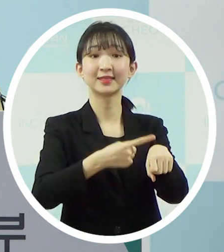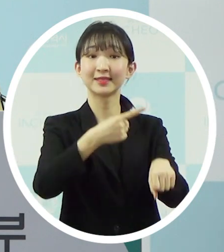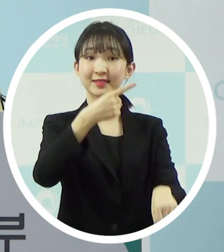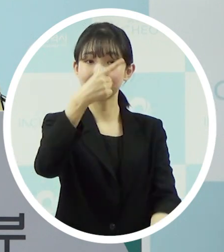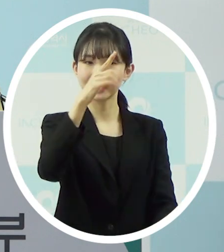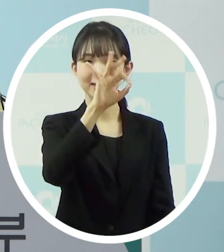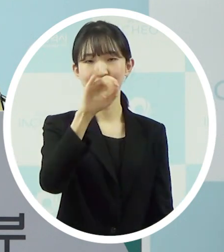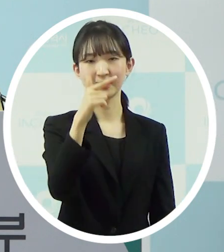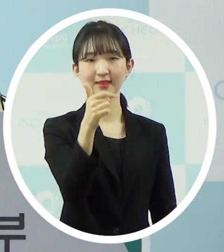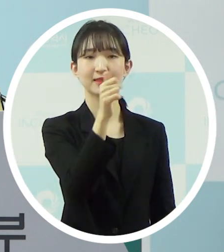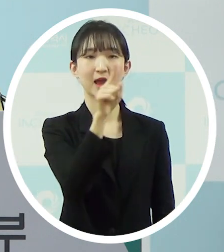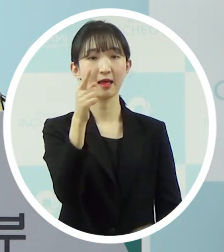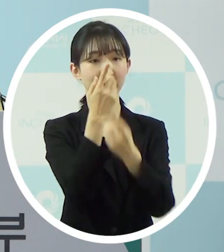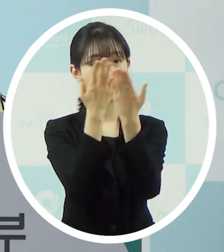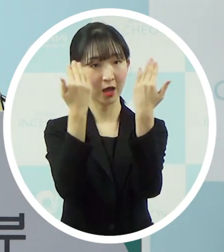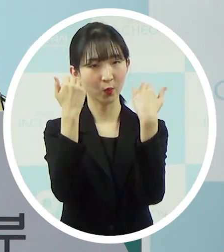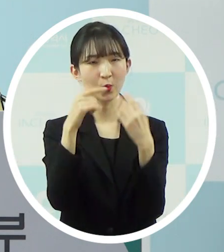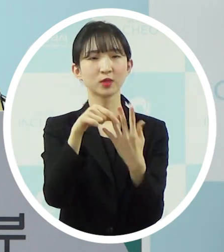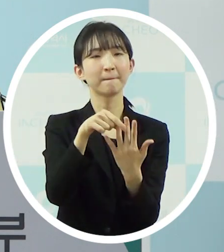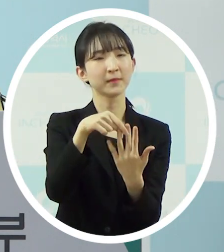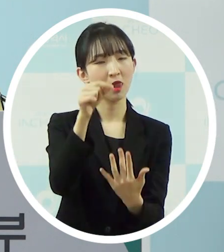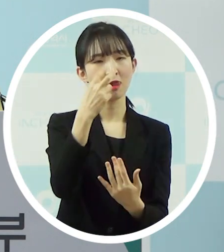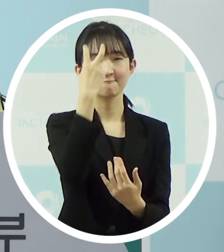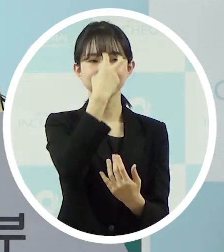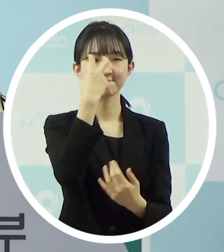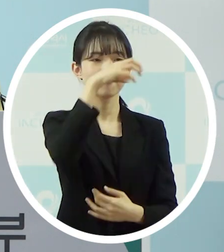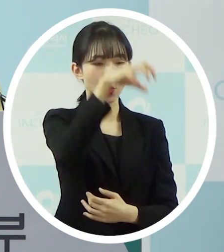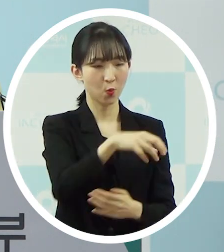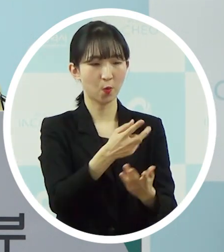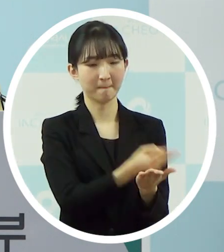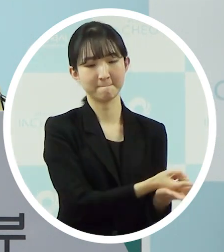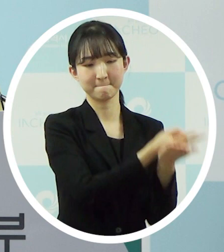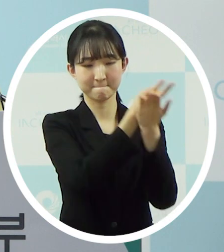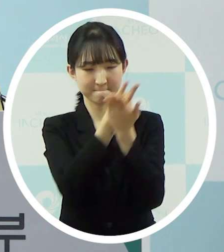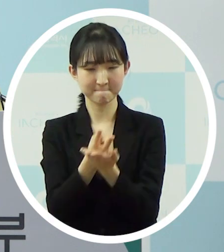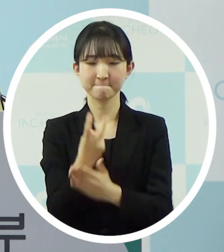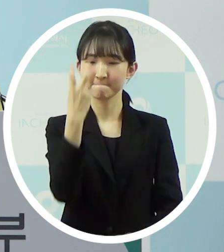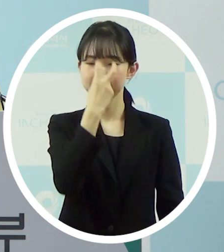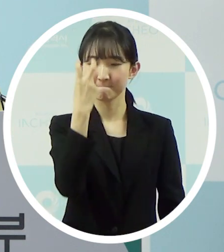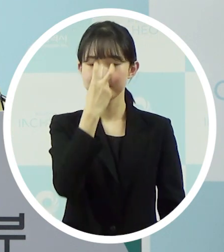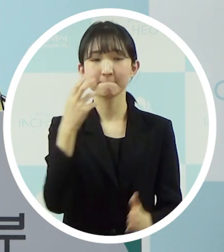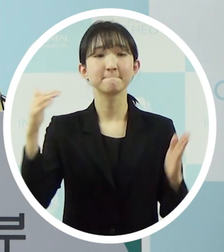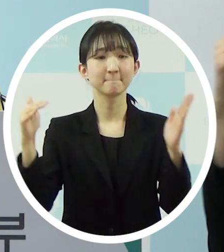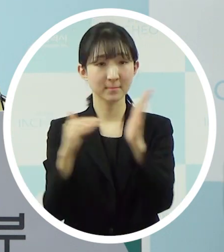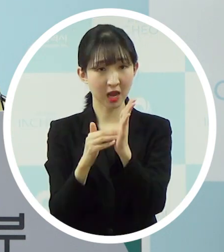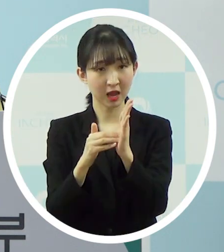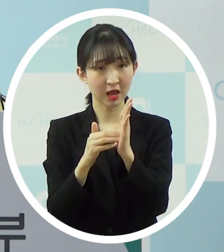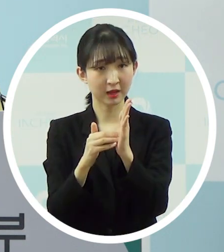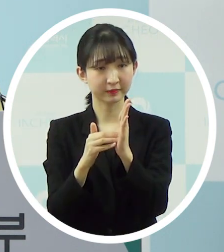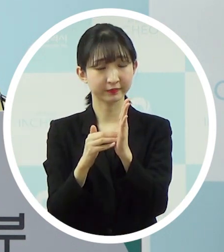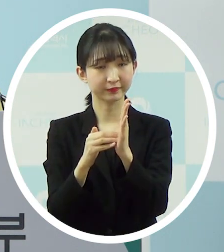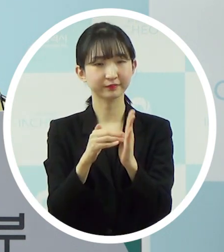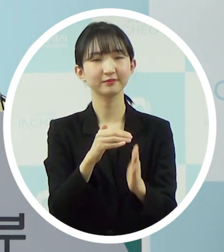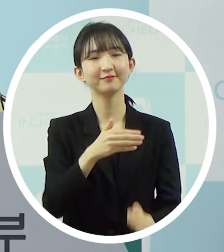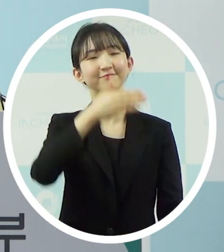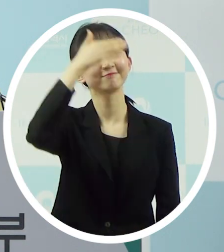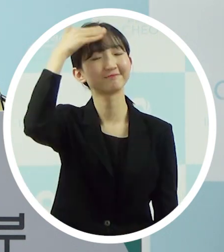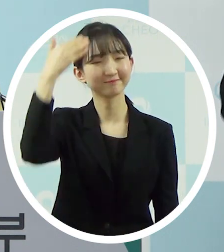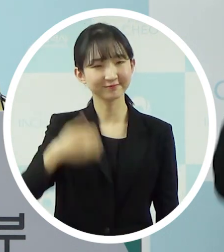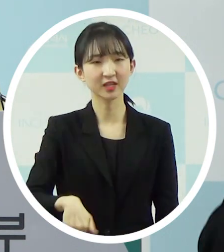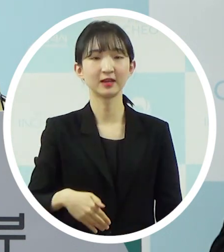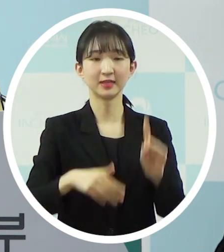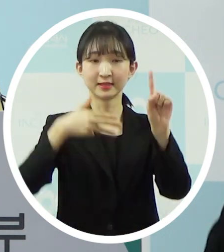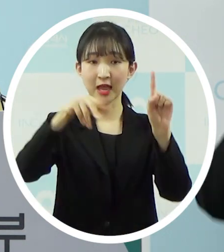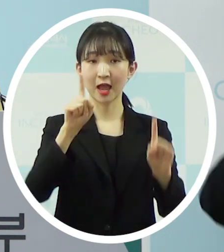인하대병원 선별진료소로 격리 이동하여 검체검사를 실시하였으나 다행히도 1차